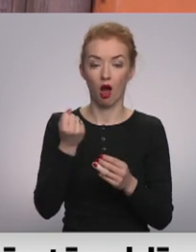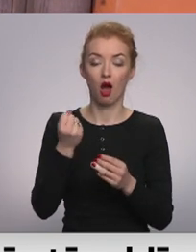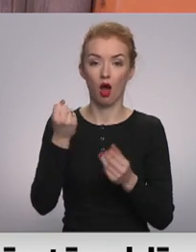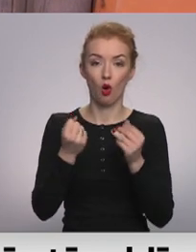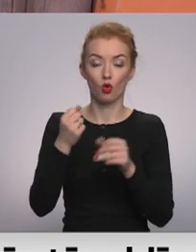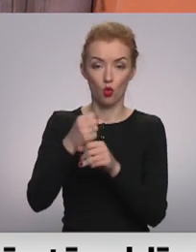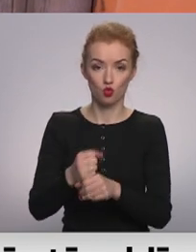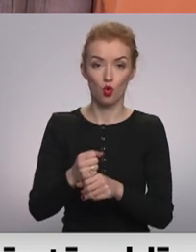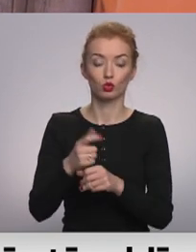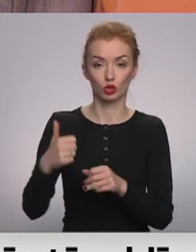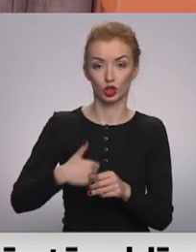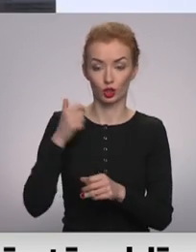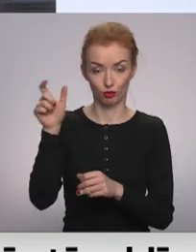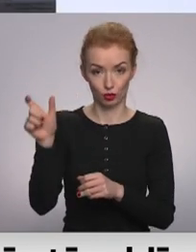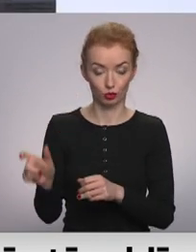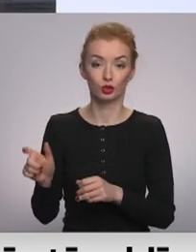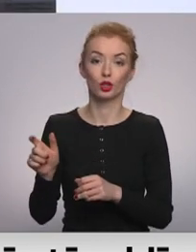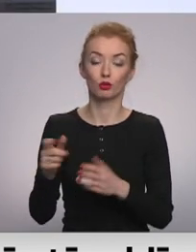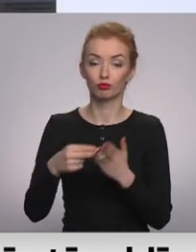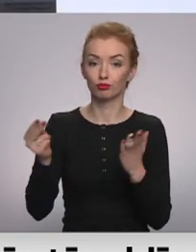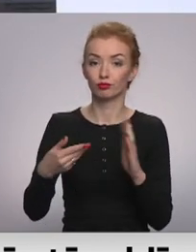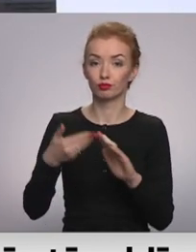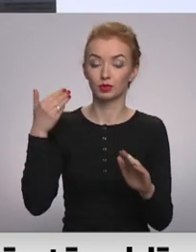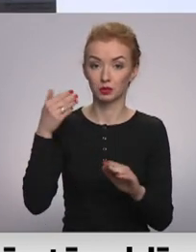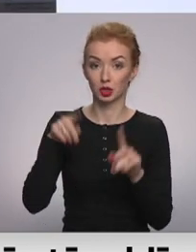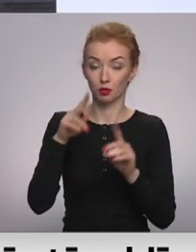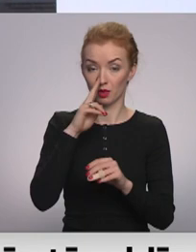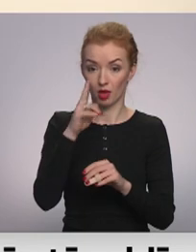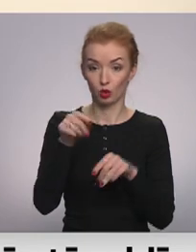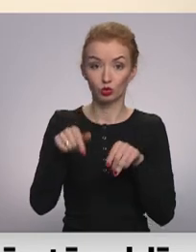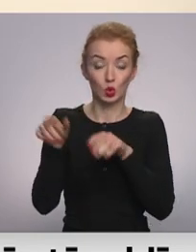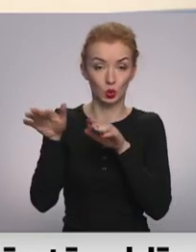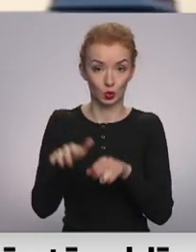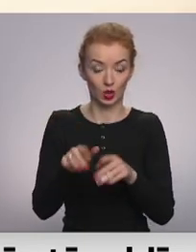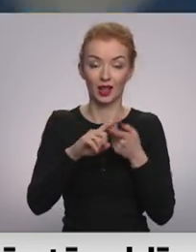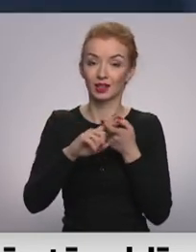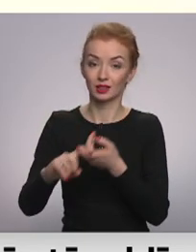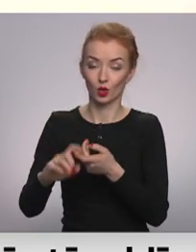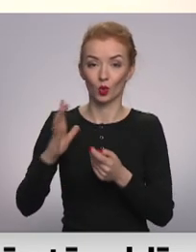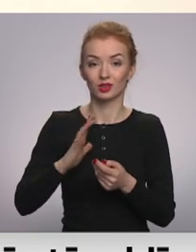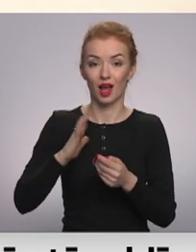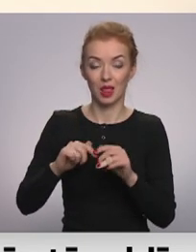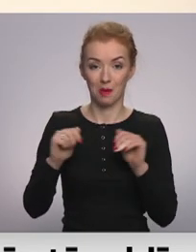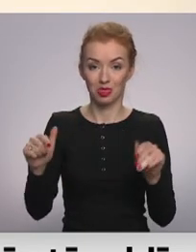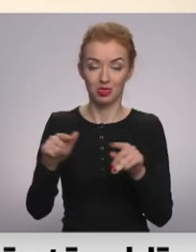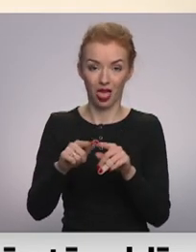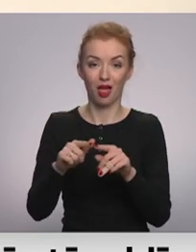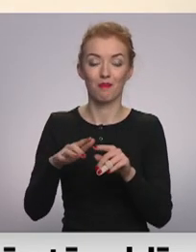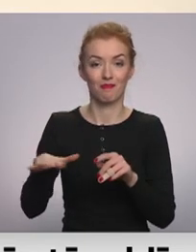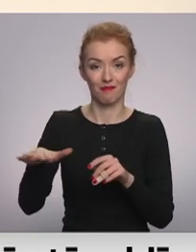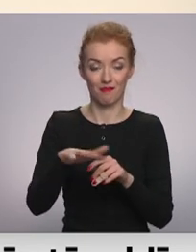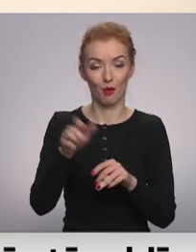īpašnieku sījā Daugavpils autobusu parks noslēdza pirms pāris nedēļām šurudinu. Līdz ar to uzgaidāmās telpas jeb autostas